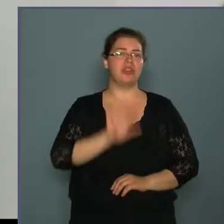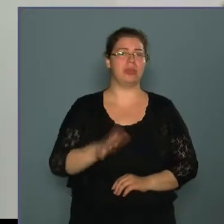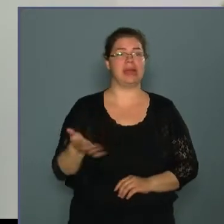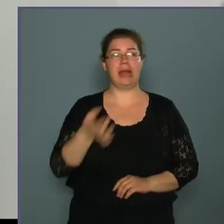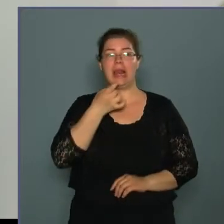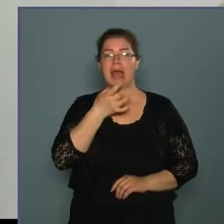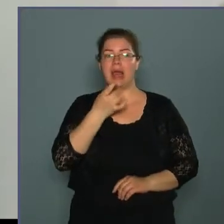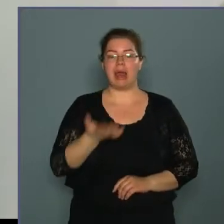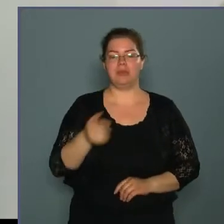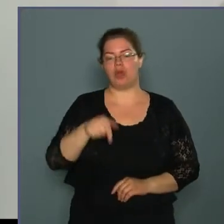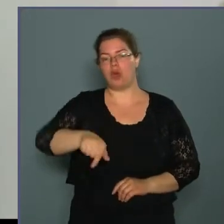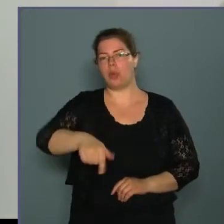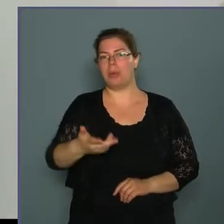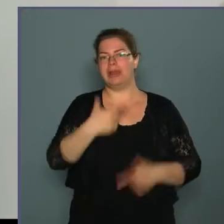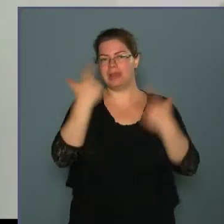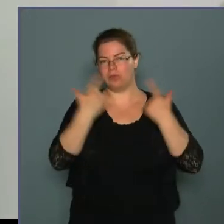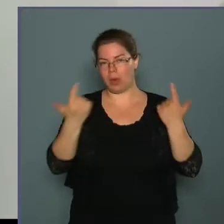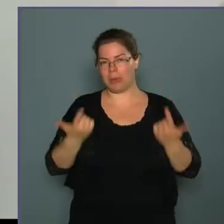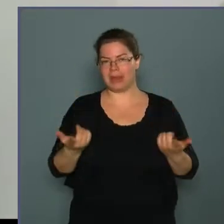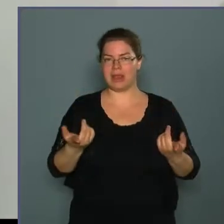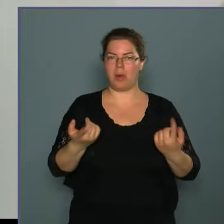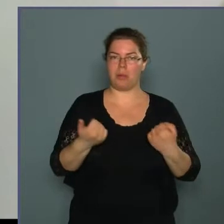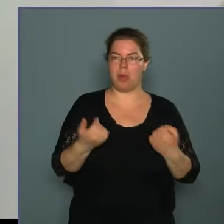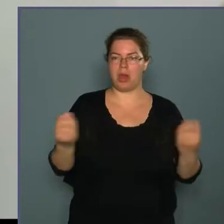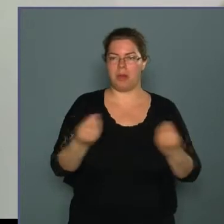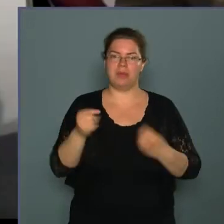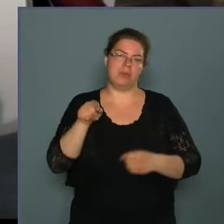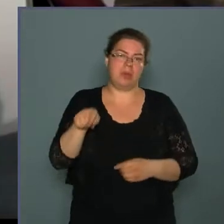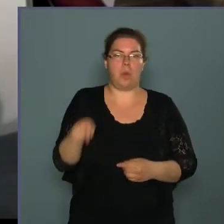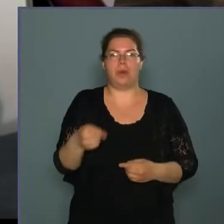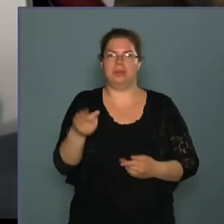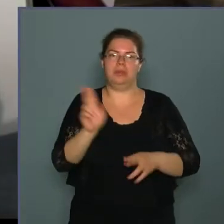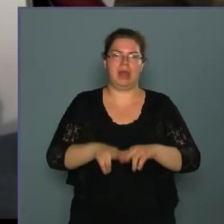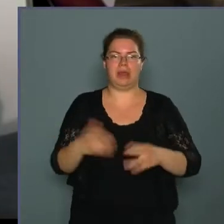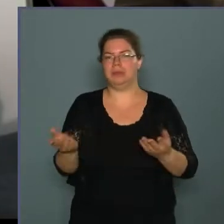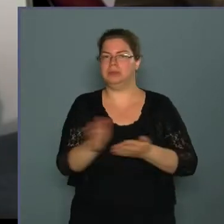legalábbis azokból az információkból, amikkel rendelkezik?